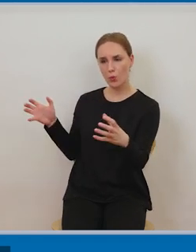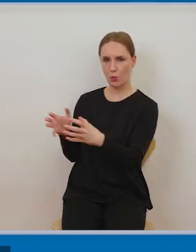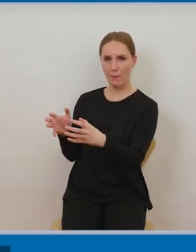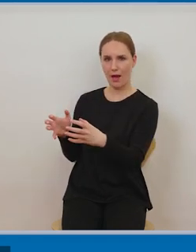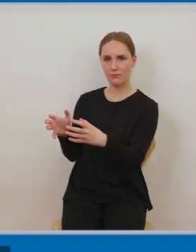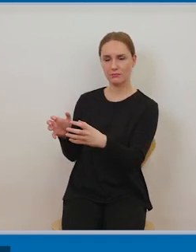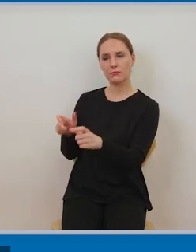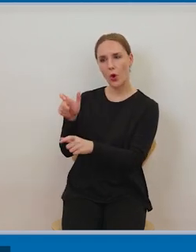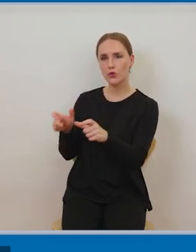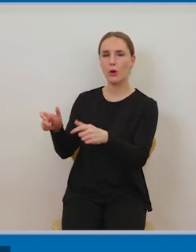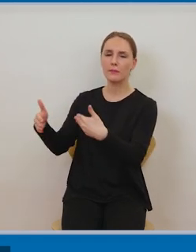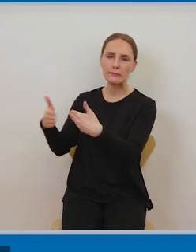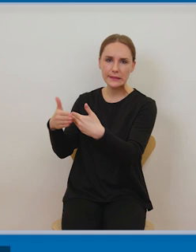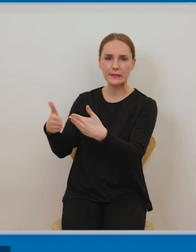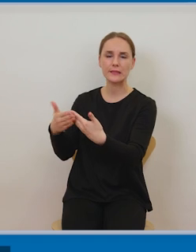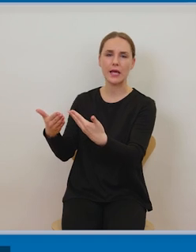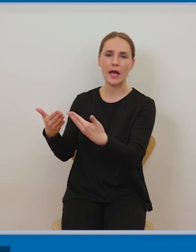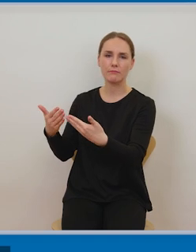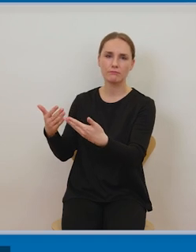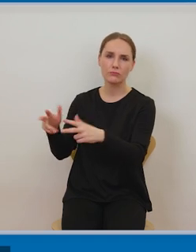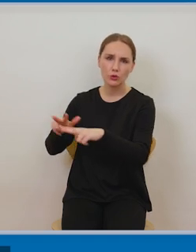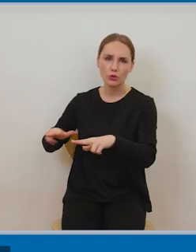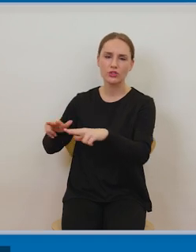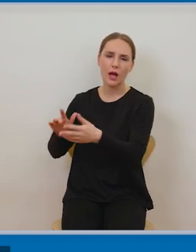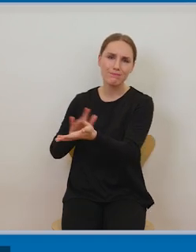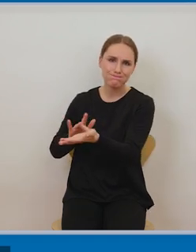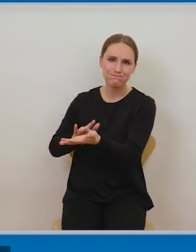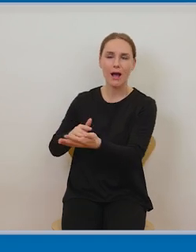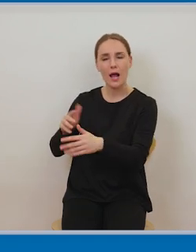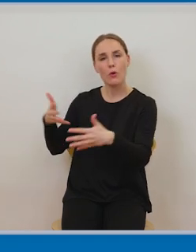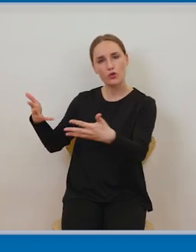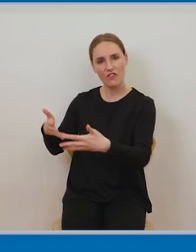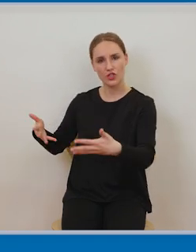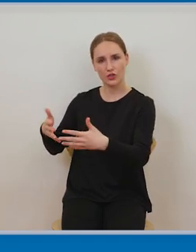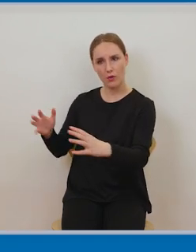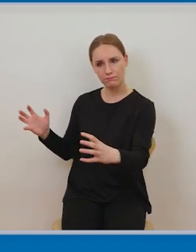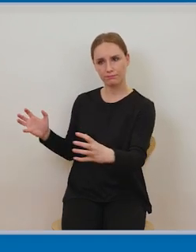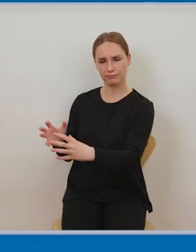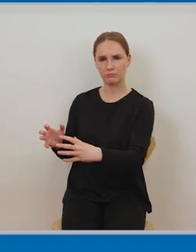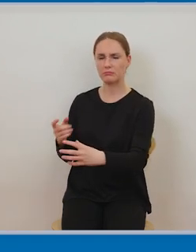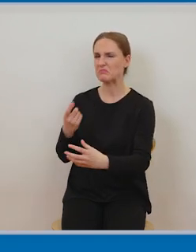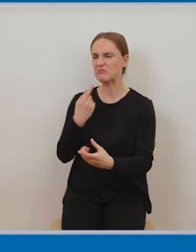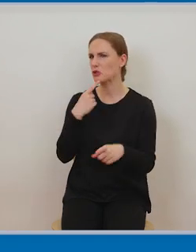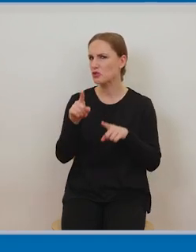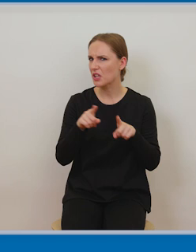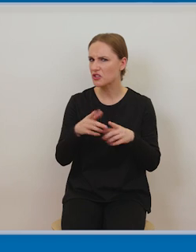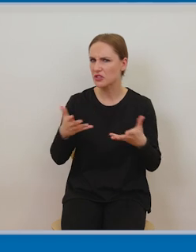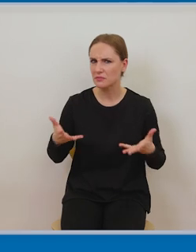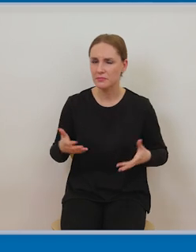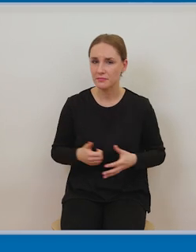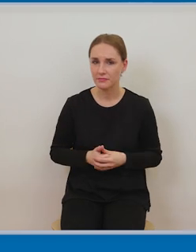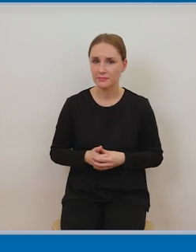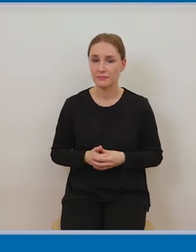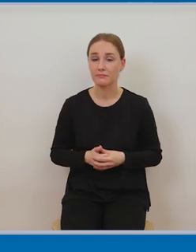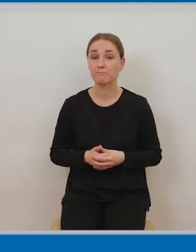wielokrotnianiem utworów ściąganiem utworów z internetu i ich udostępnianiu